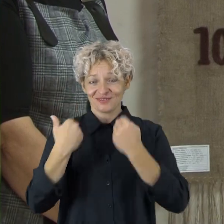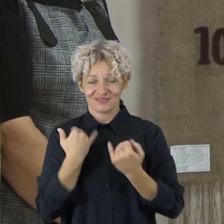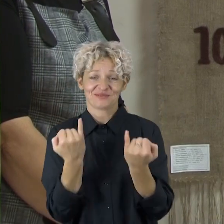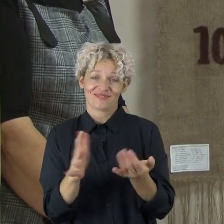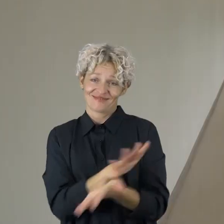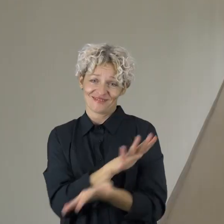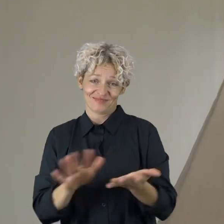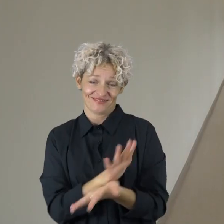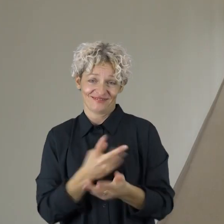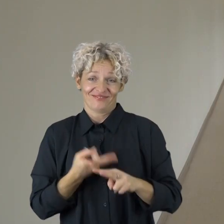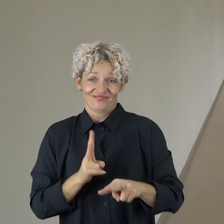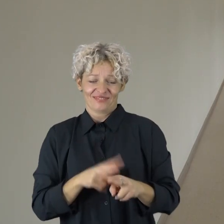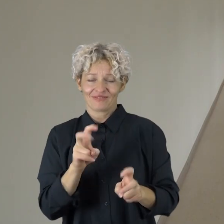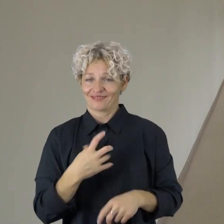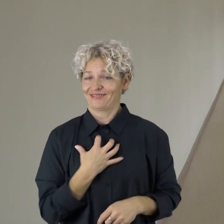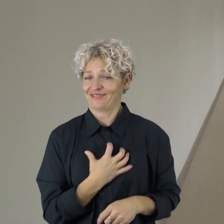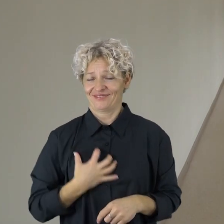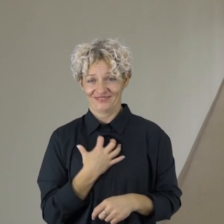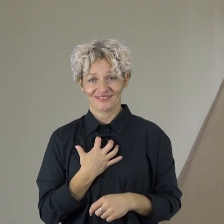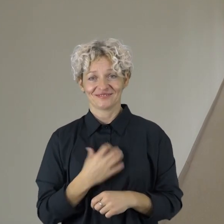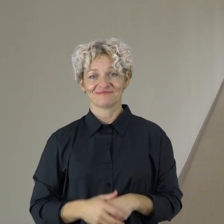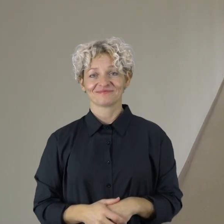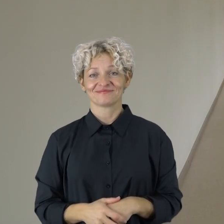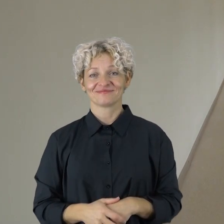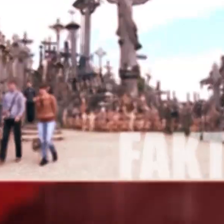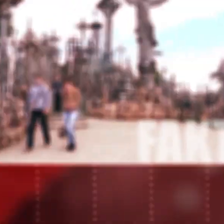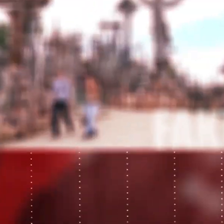rezultatų. Tad nemokama moksla laiko vertybė.